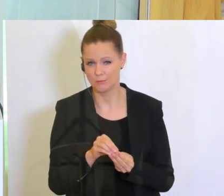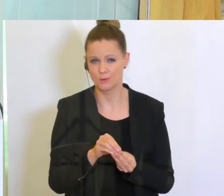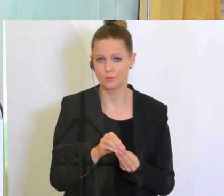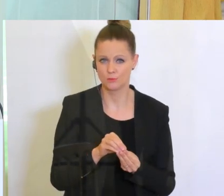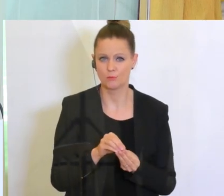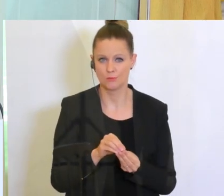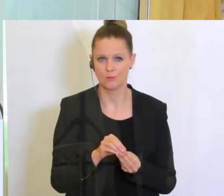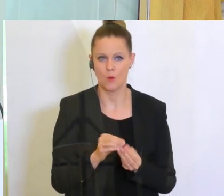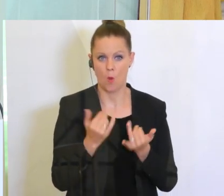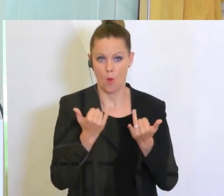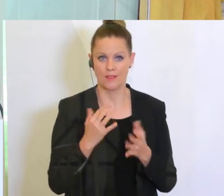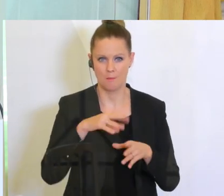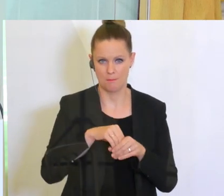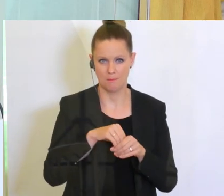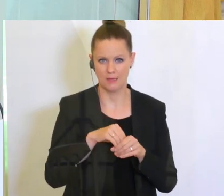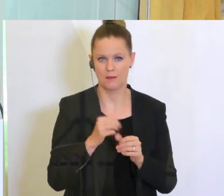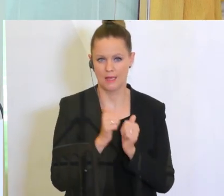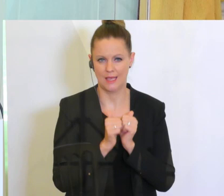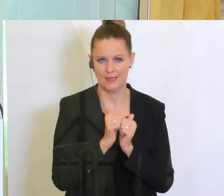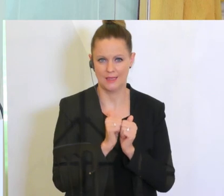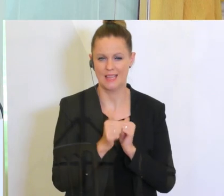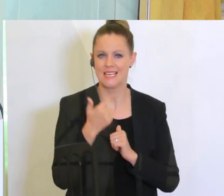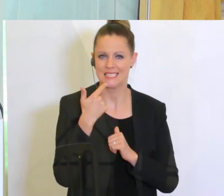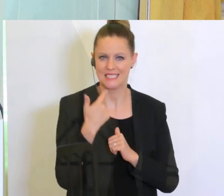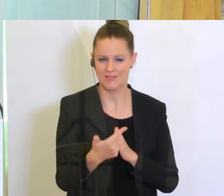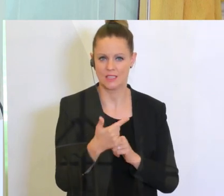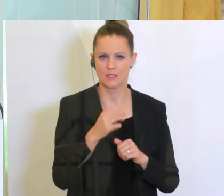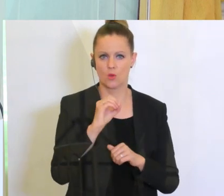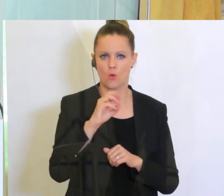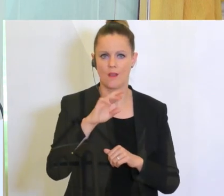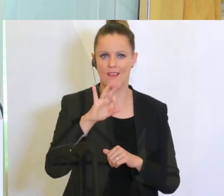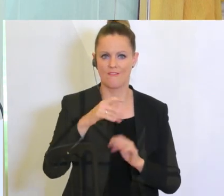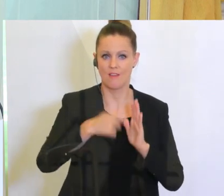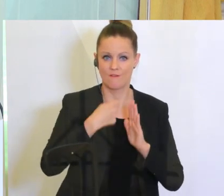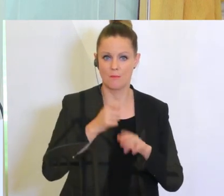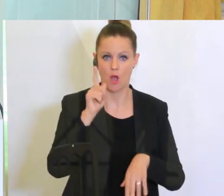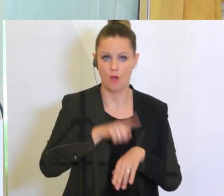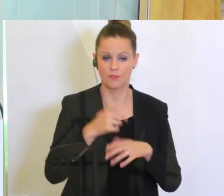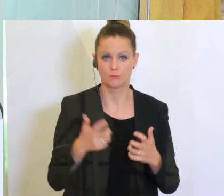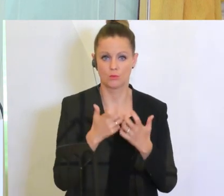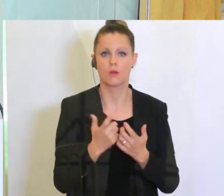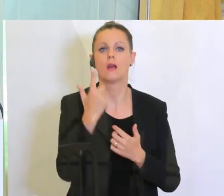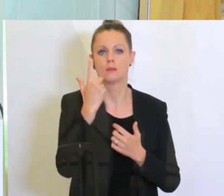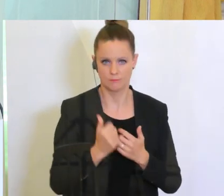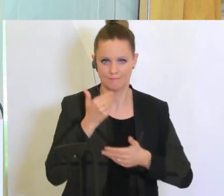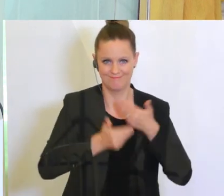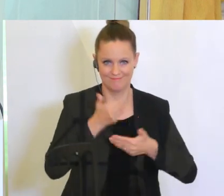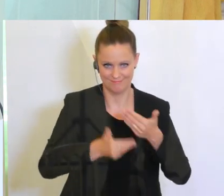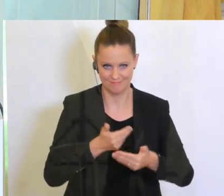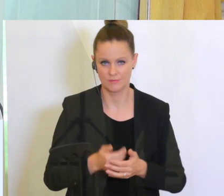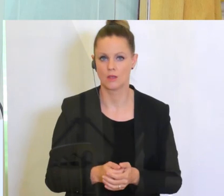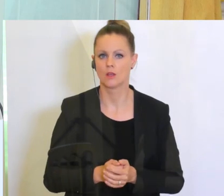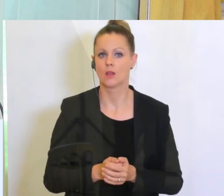mit dem heutigen Tag 20 ORF-Filmauftragsproduktionen wieder in Gang gesetzt, 20